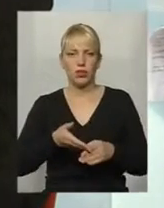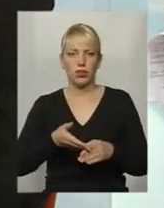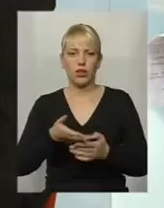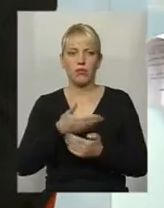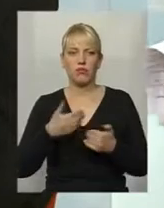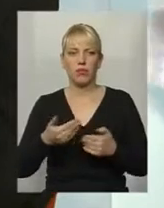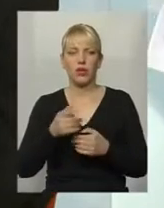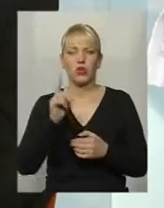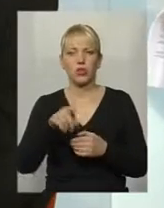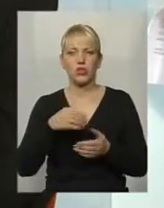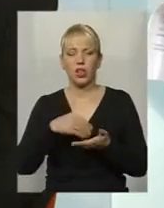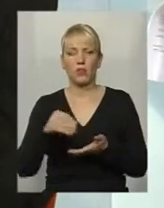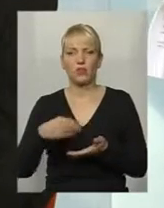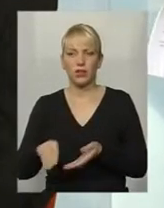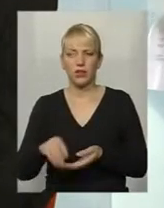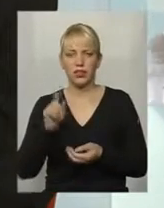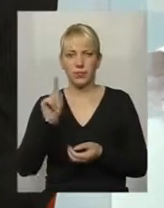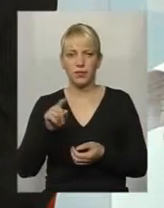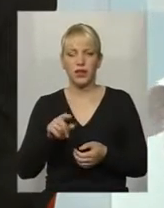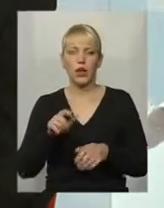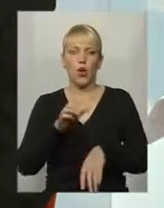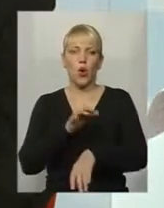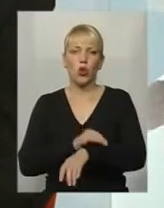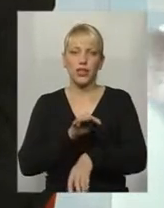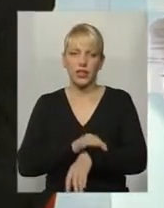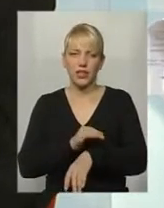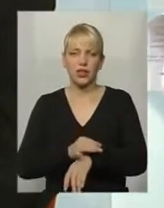Ми хоч закупили там годинники,